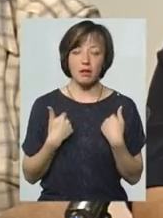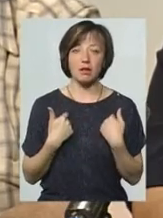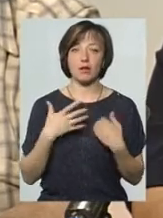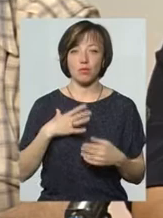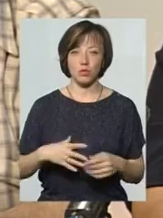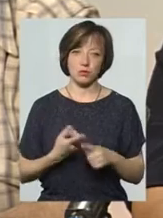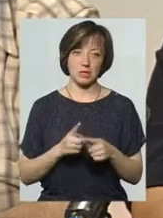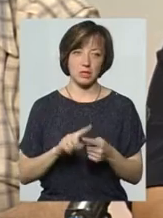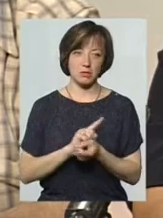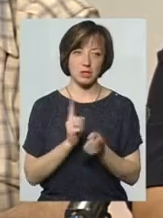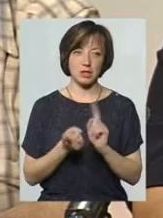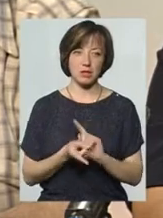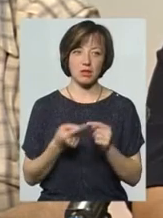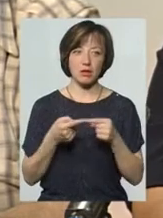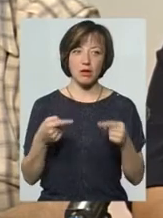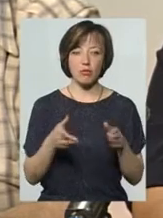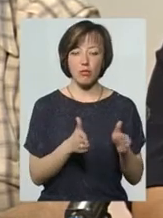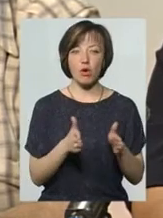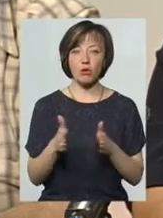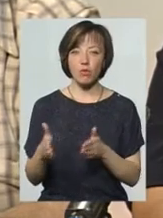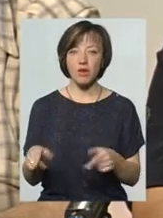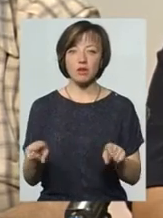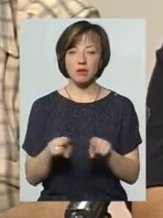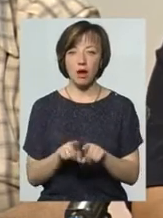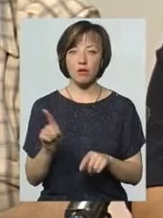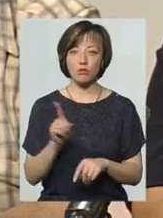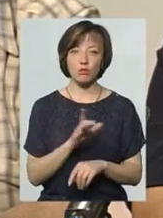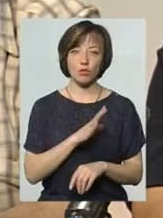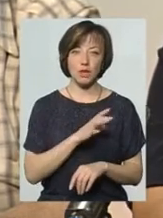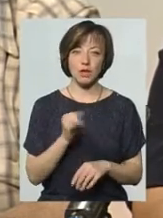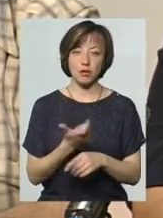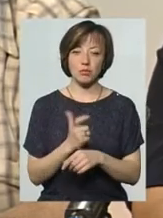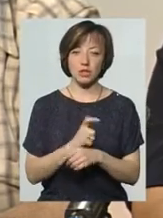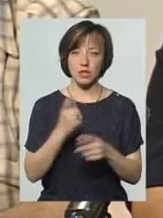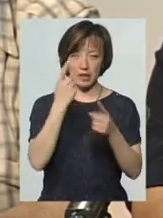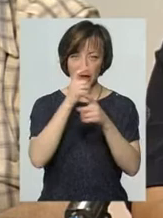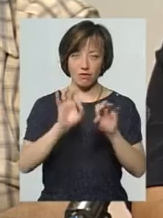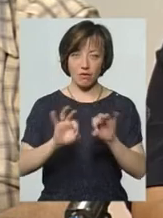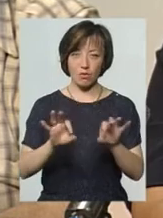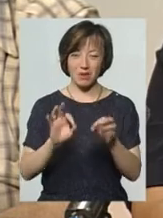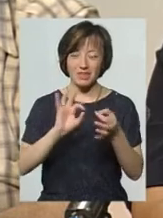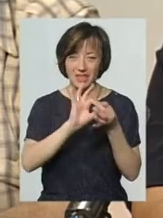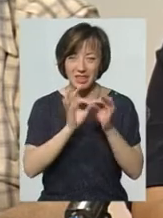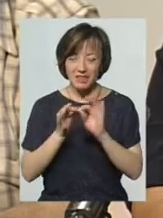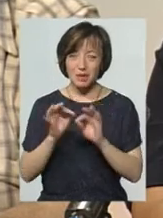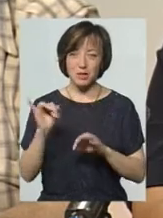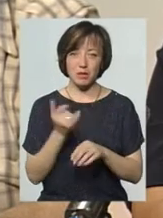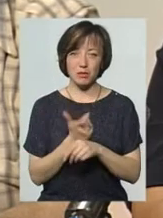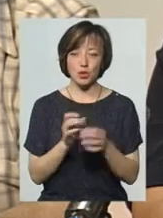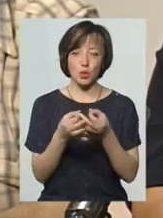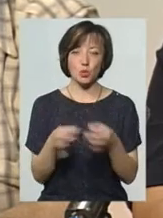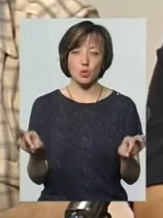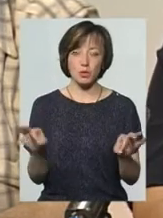мусимо це змінити. Ми мусимо ці речі впорядкувати так, щоб вони були і більш інформативними, і, скажімо, більш